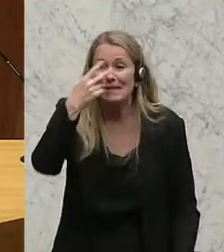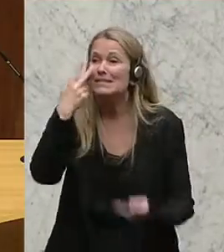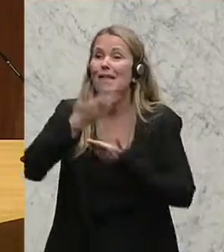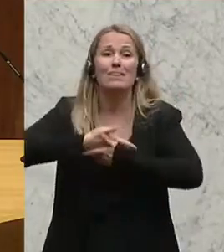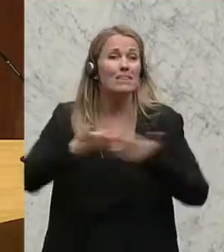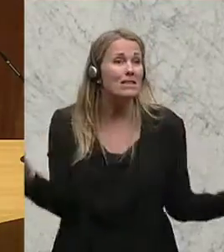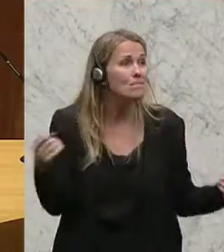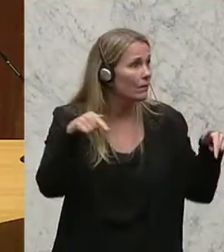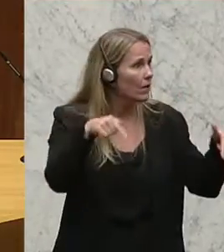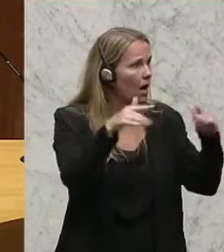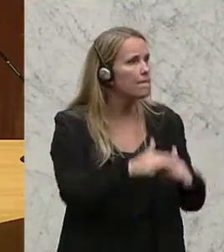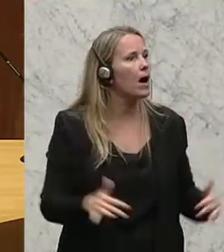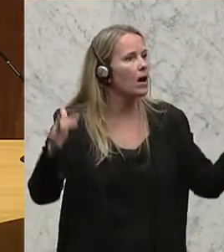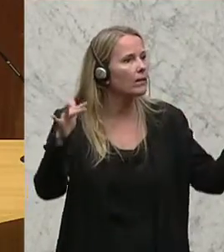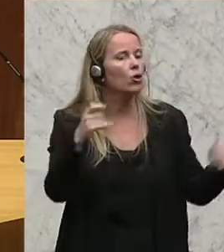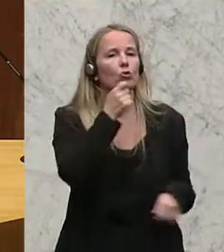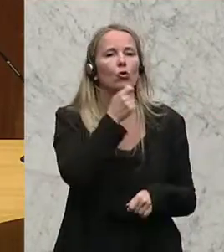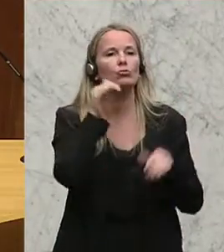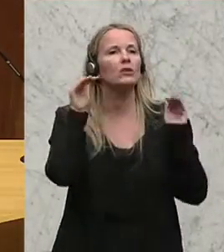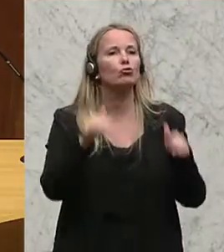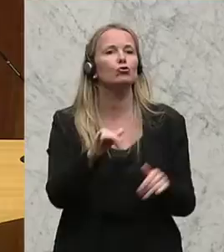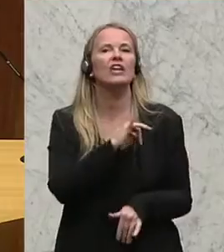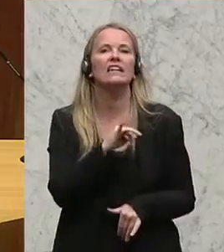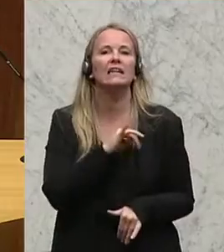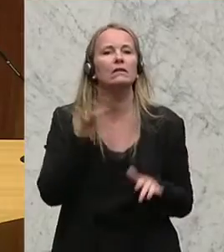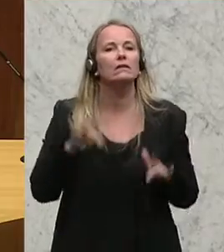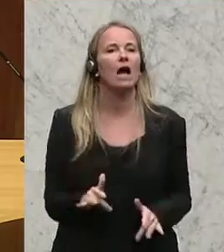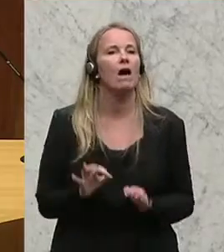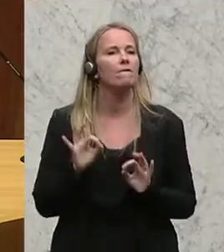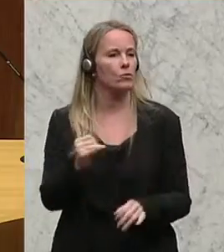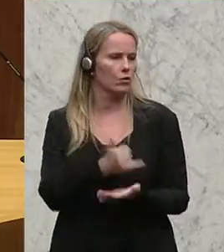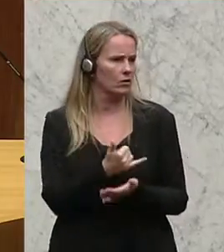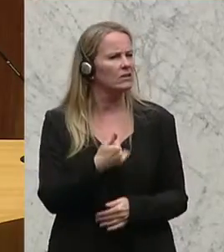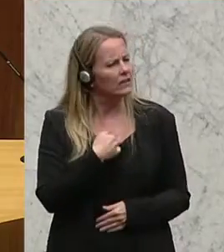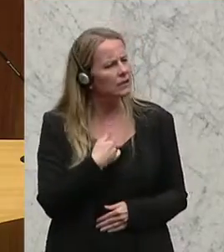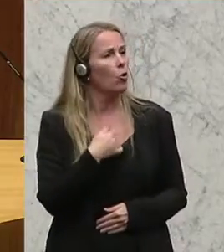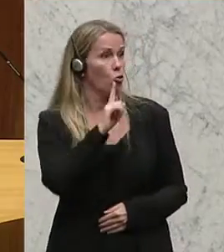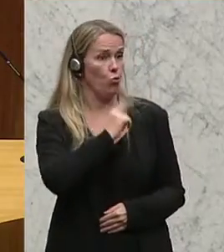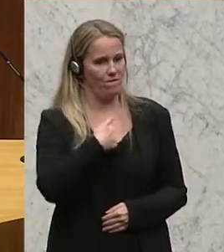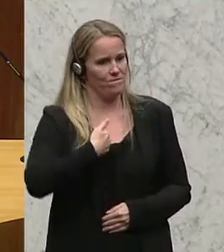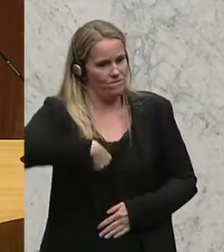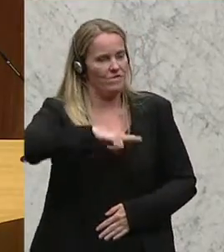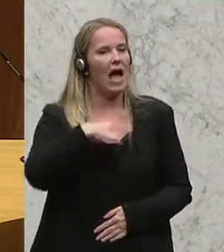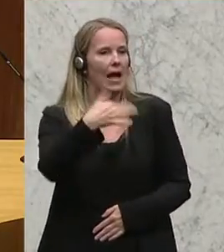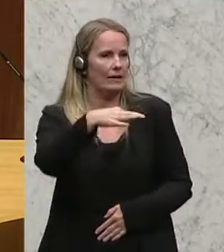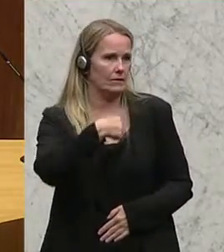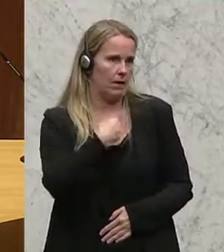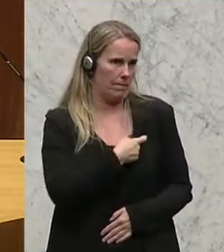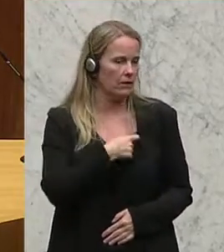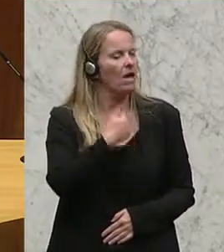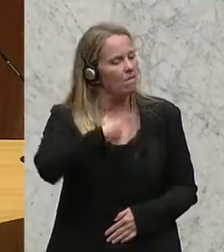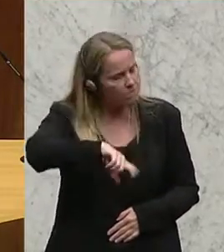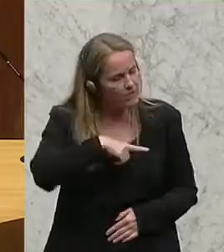Parlament schon gar nicht, der die Konsumentenschutzinteressen noch vertreten kann. Ich sage es bewusst außer uns, weil wir kämpfen